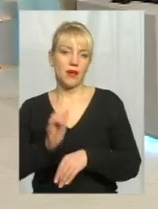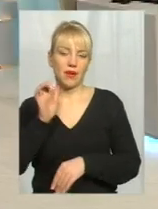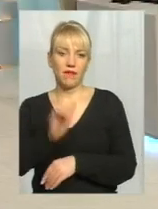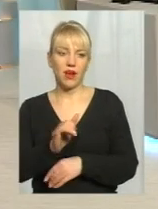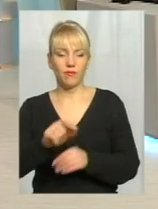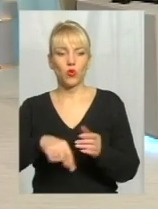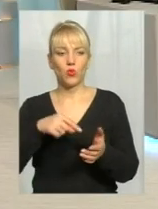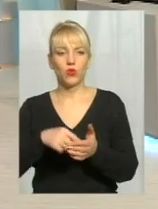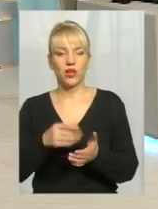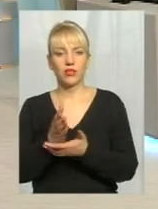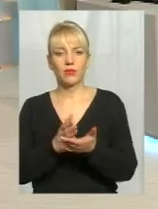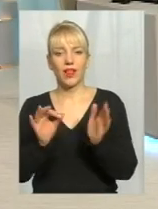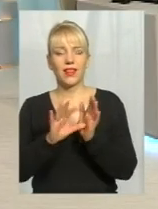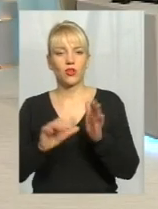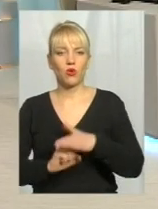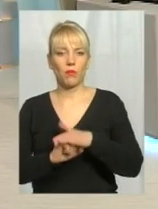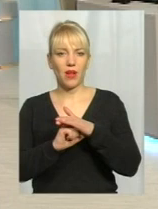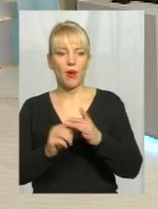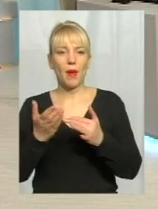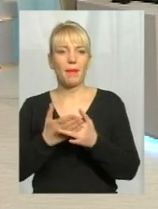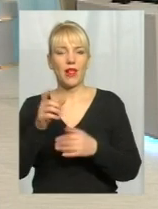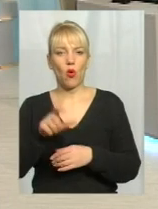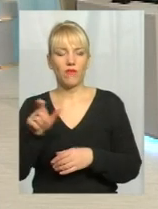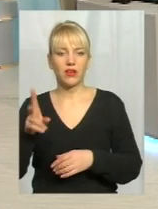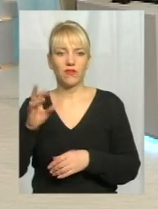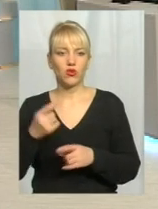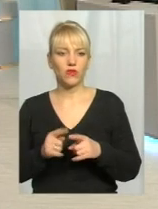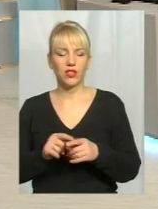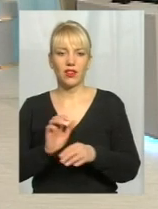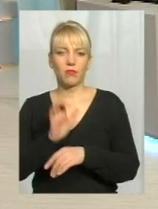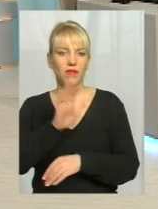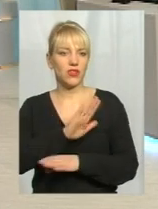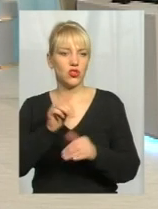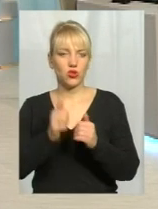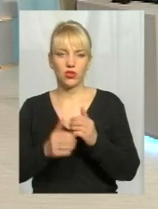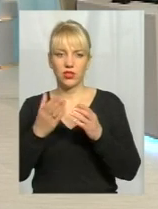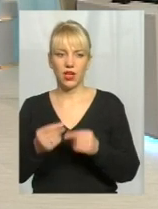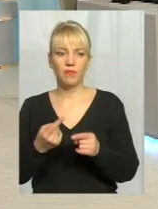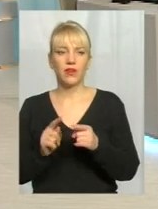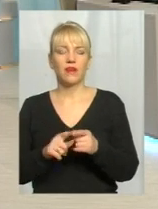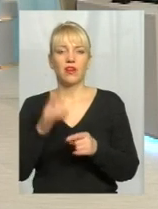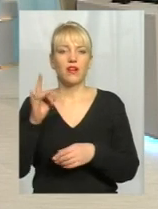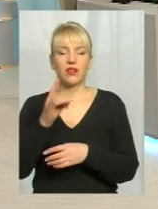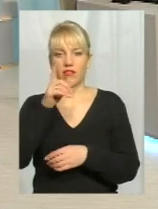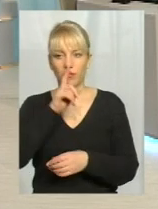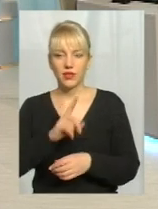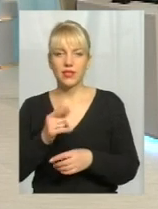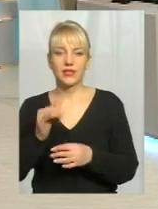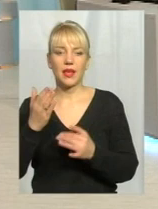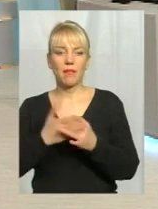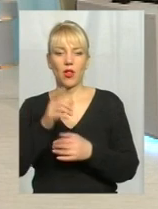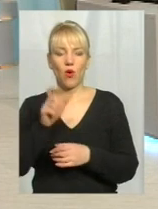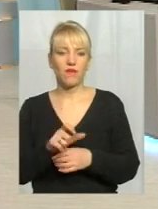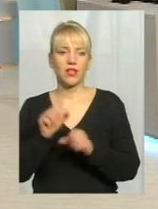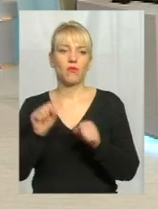комунальні служби електронні бази пільговиків. Але вони направляються не щодня, вони формуються раз в місяць. Тобто, пільговик може